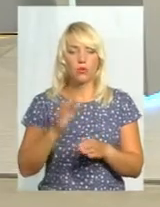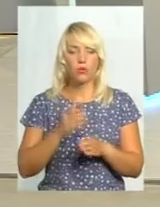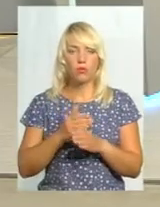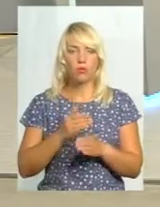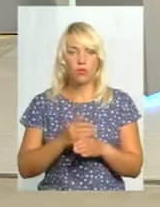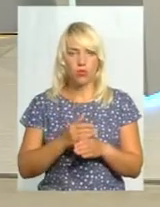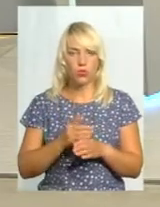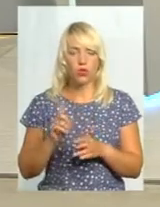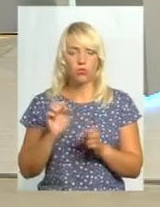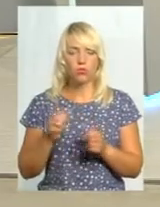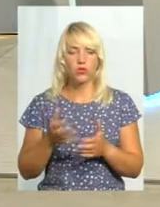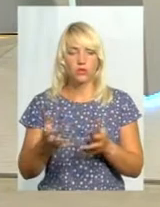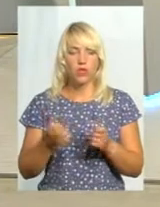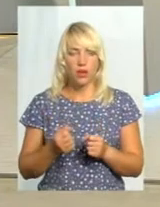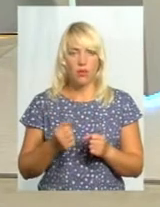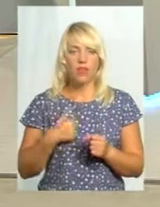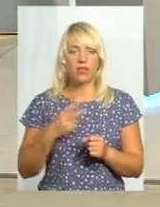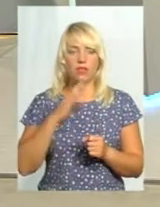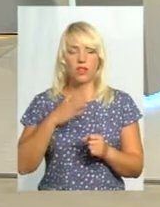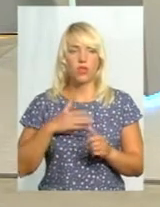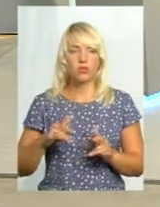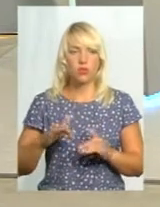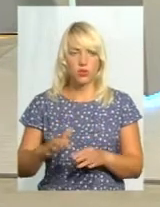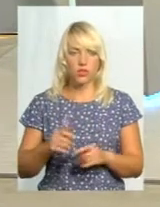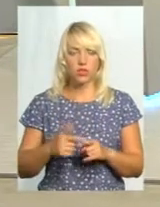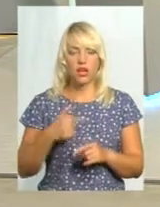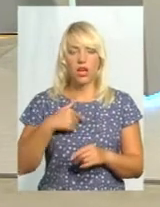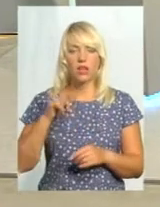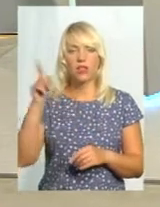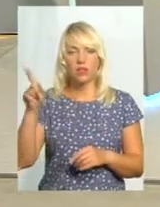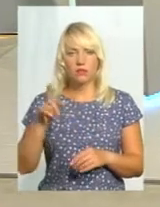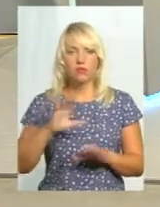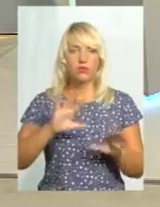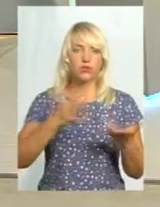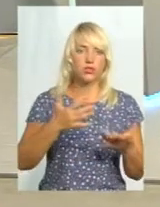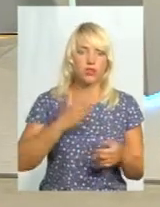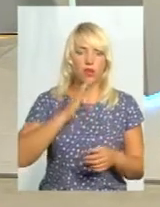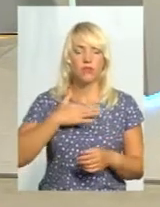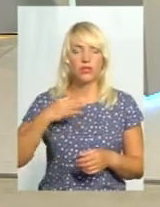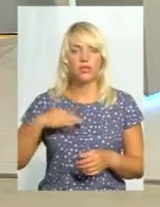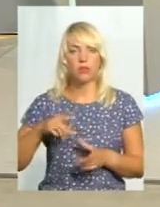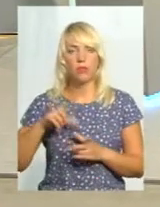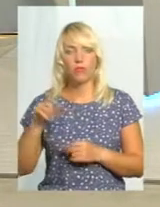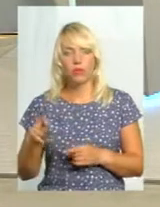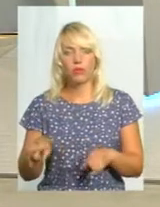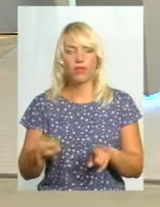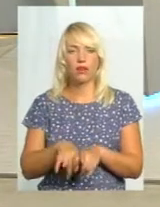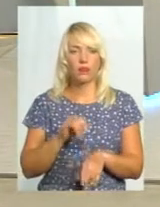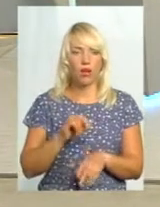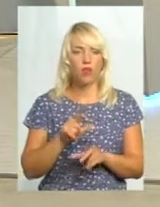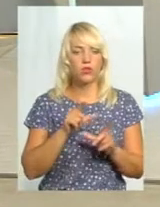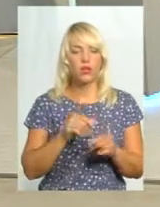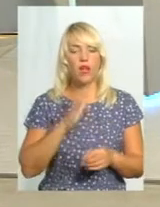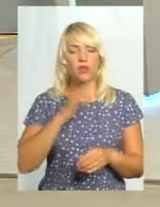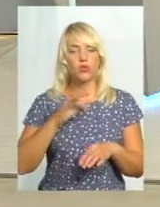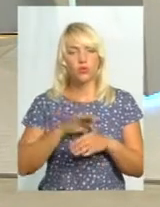прямо на нашому заході, люди розповідають, а в того з нами трапилось, а в мого рідному таке-то, а мій син поїхав і ось так з'їздив, а мій чоловік